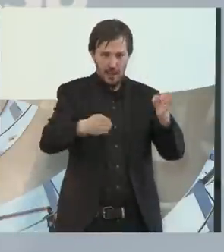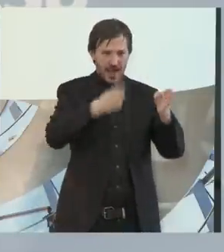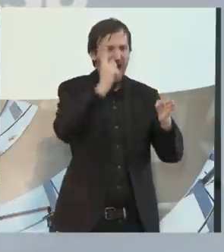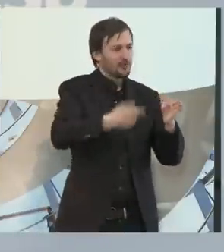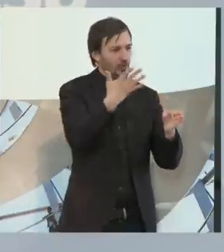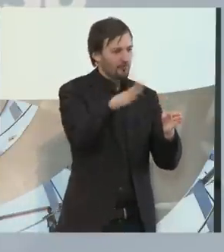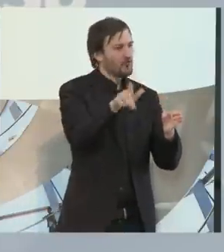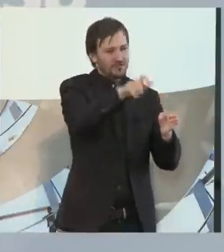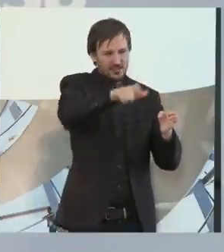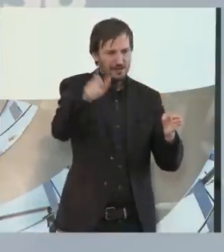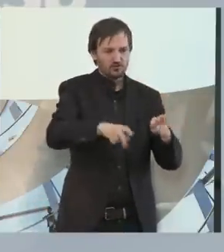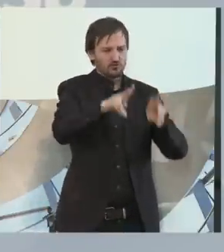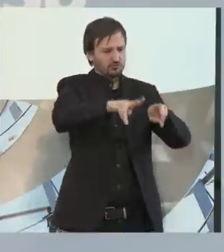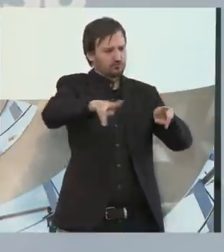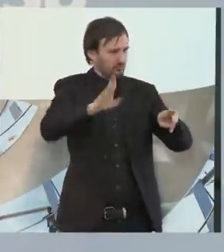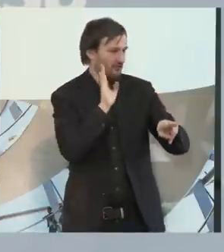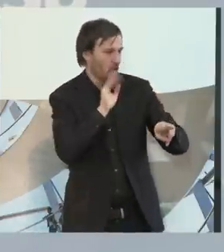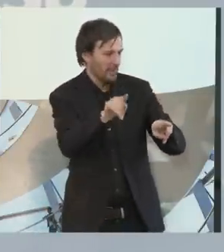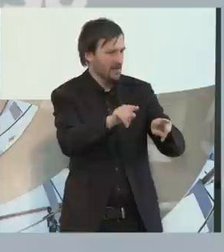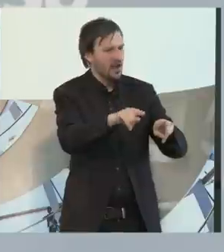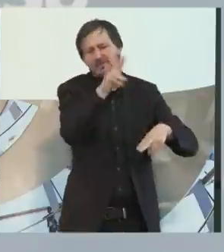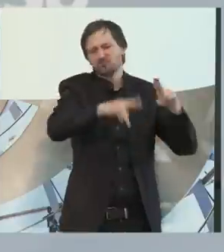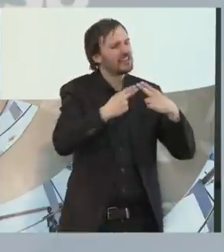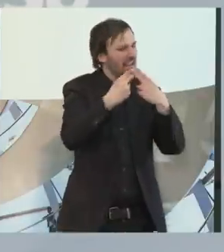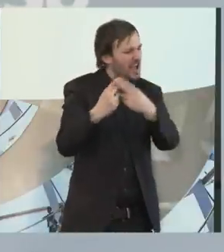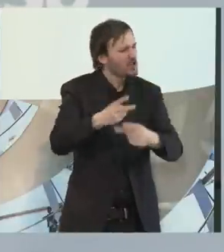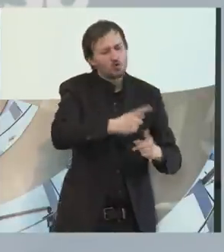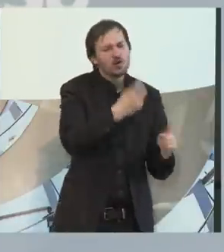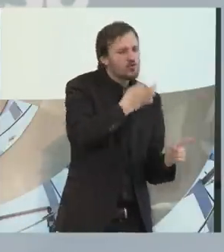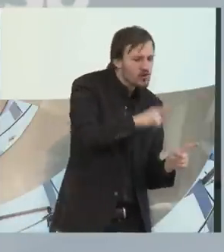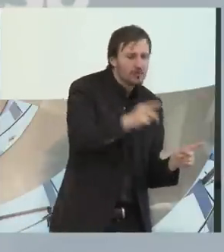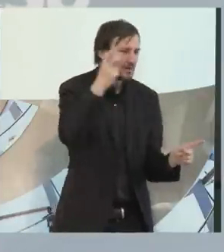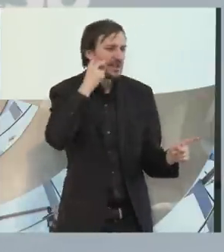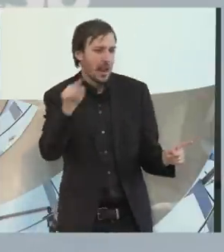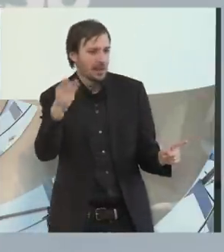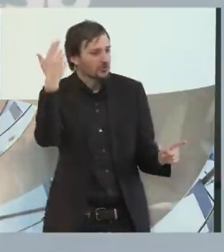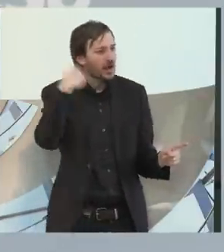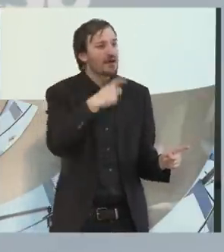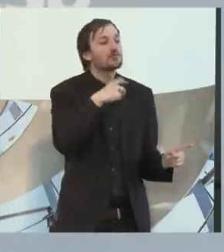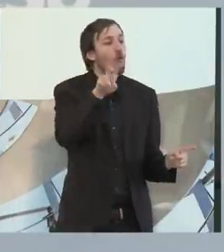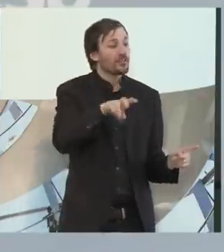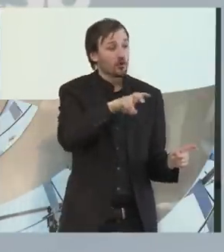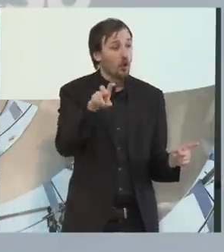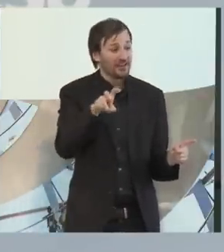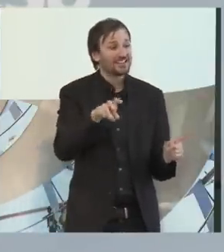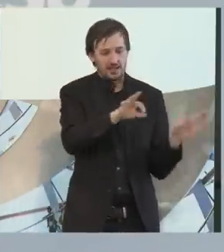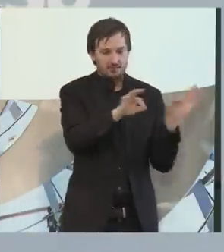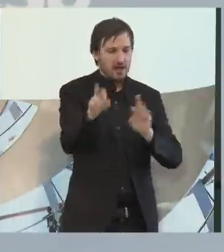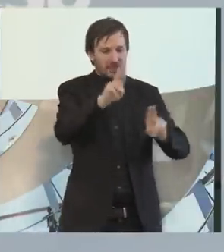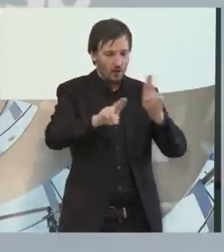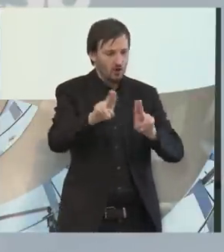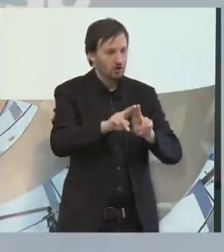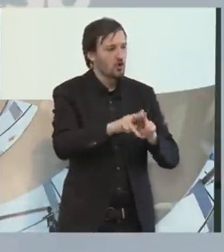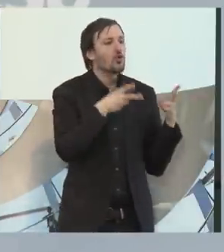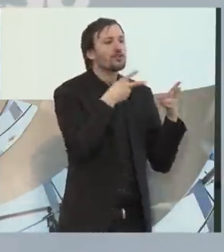Weile, durch alle Generationen. Und das Rote Kreuz hat damals die Betreuung übernommen und die Küche haben geleitet eine